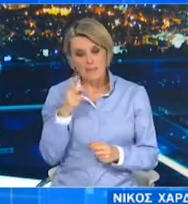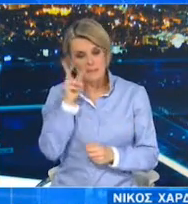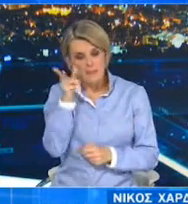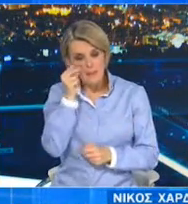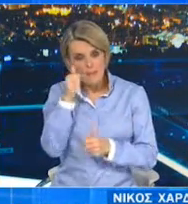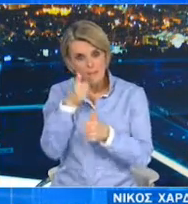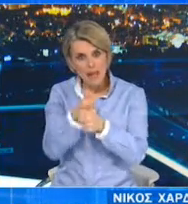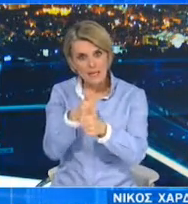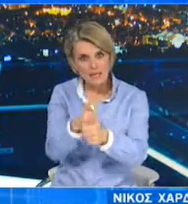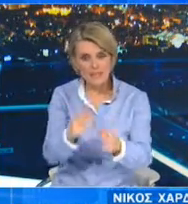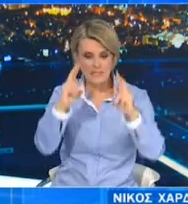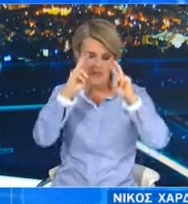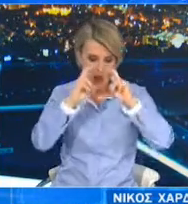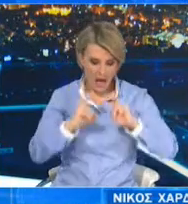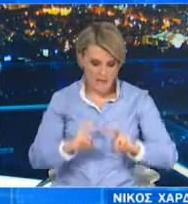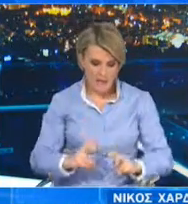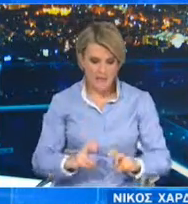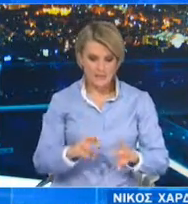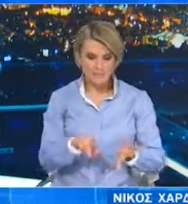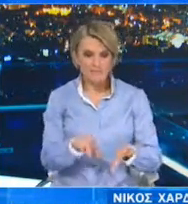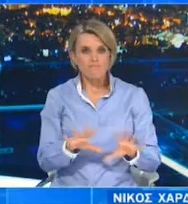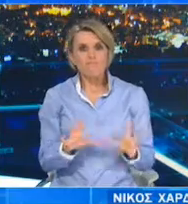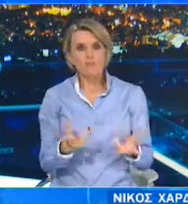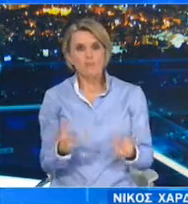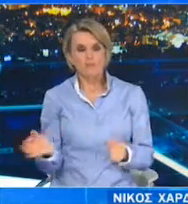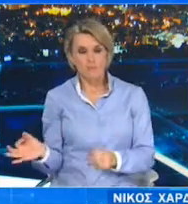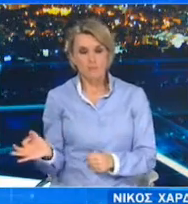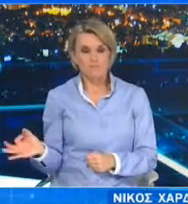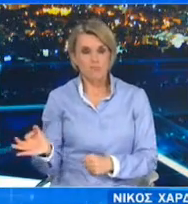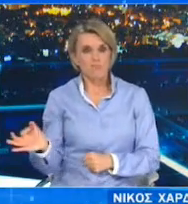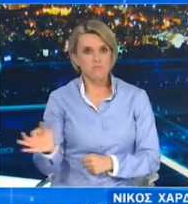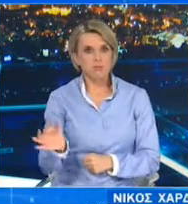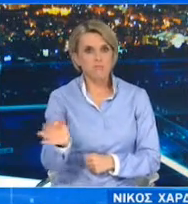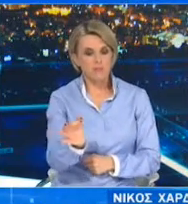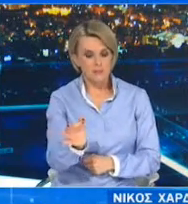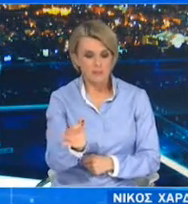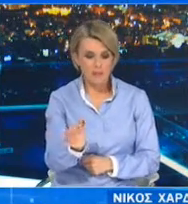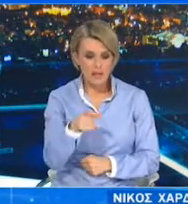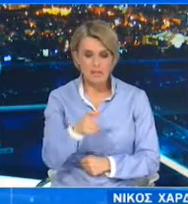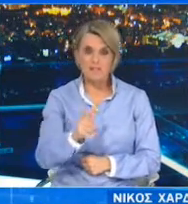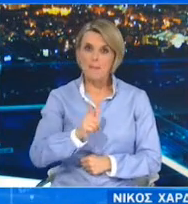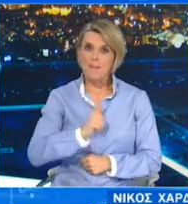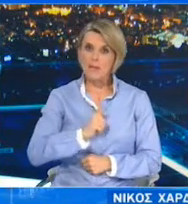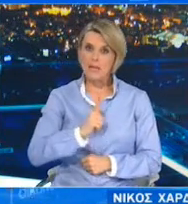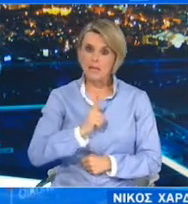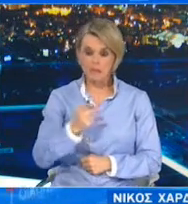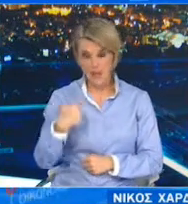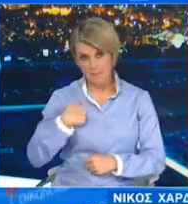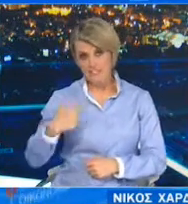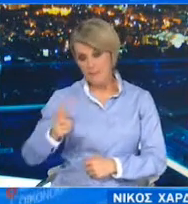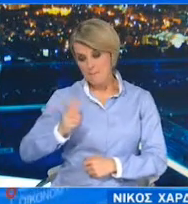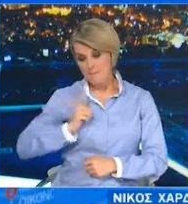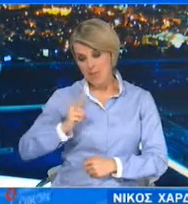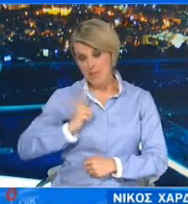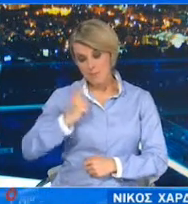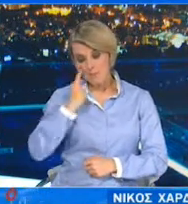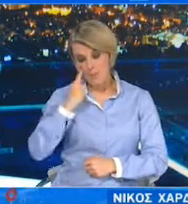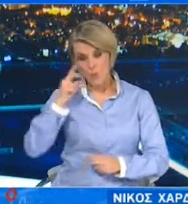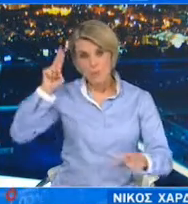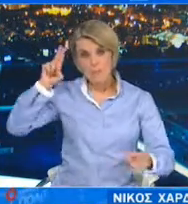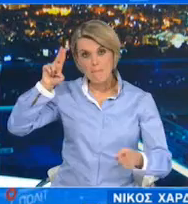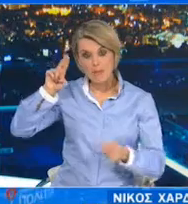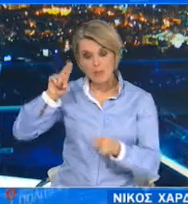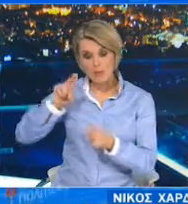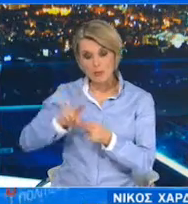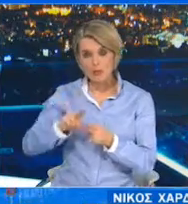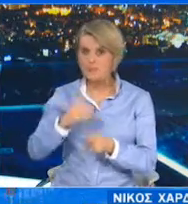ανάλυσης τις τελευταίες ώρες, καθώς δεν φαίνεται να ακολουθούν το μέσο όρο μείωσης του επιδημιολογικού φορτίου που παρατηρείται στο